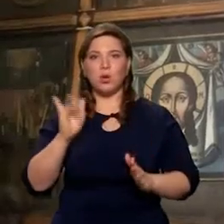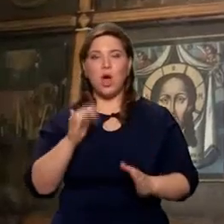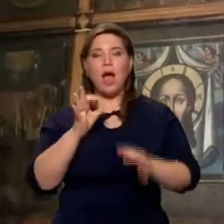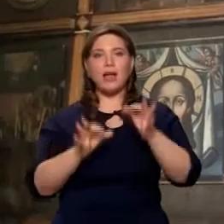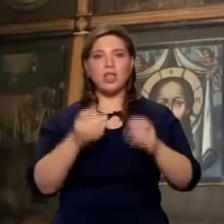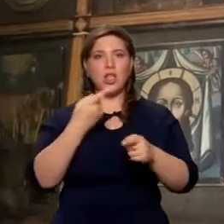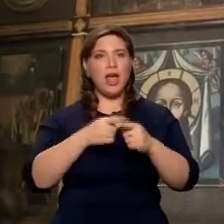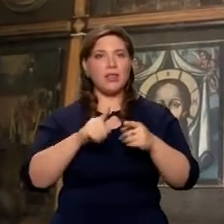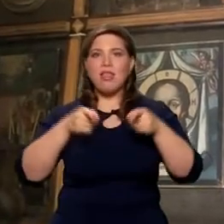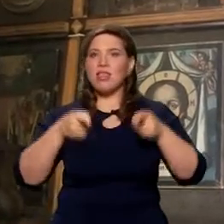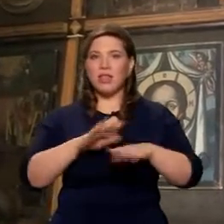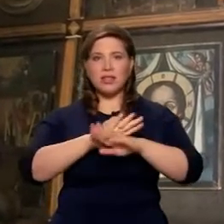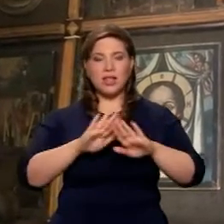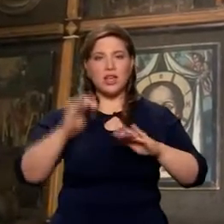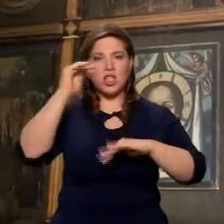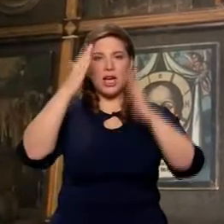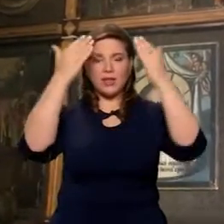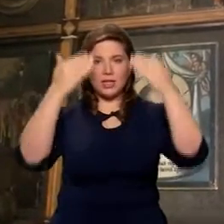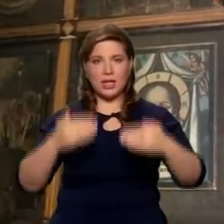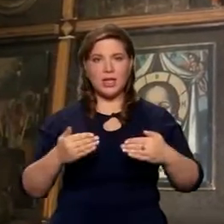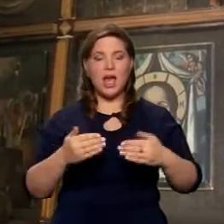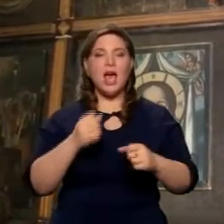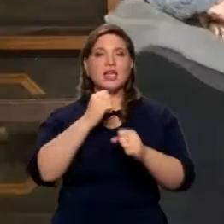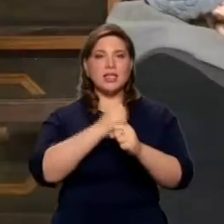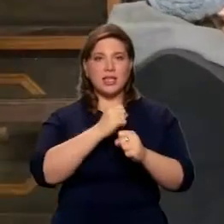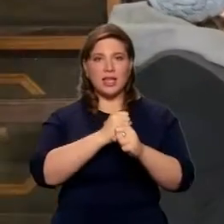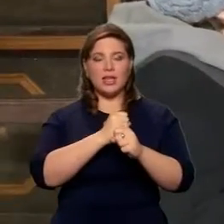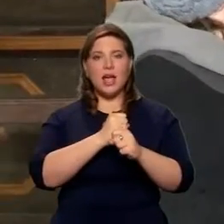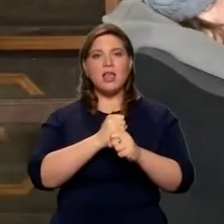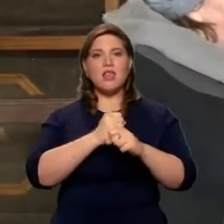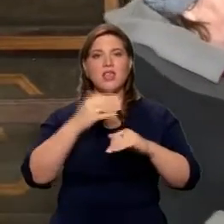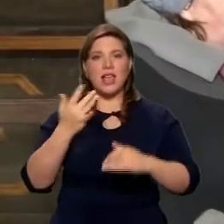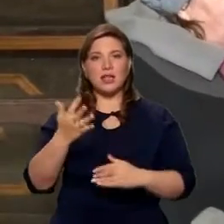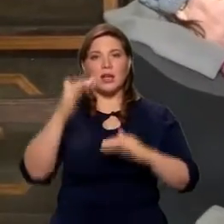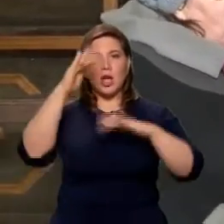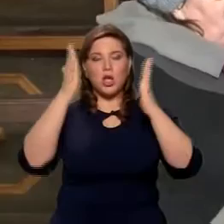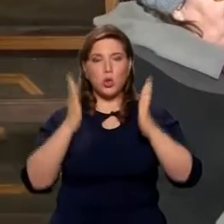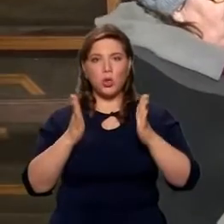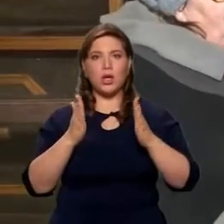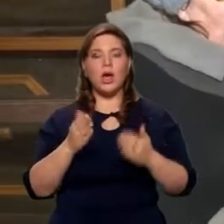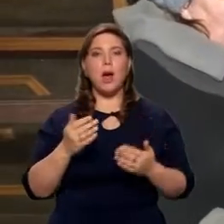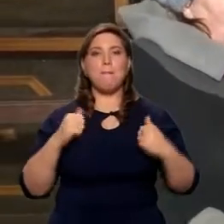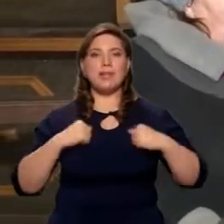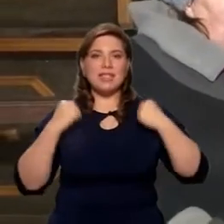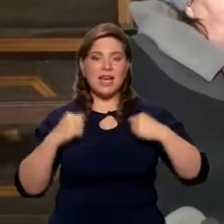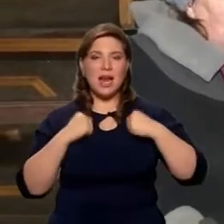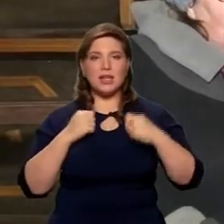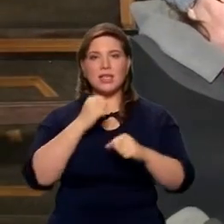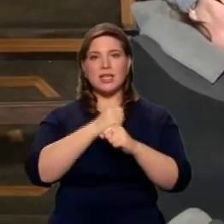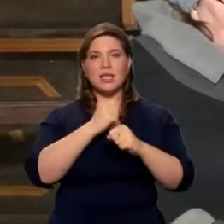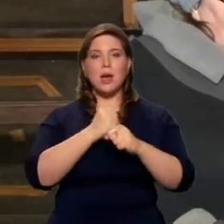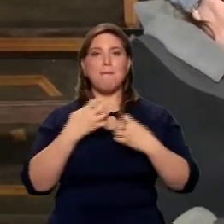Конечно, это не настоящий иконостас. Это сделана подборка, хотя выдержан вот местный ряд, и постарались как-то выдержать